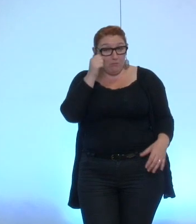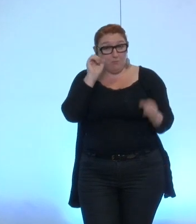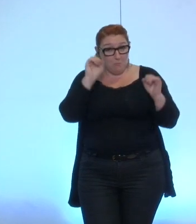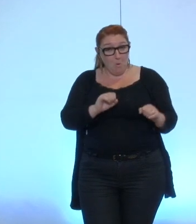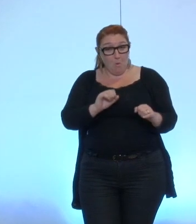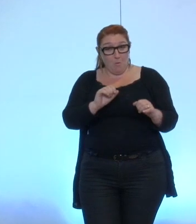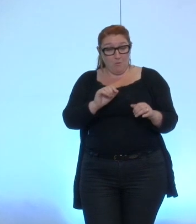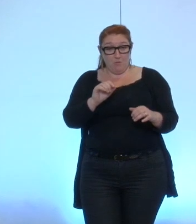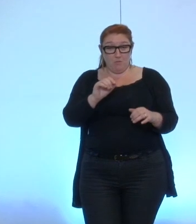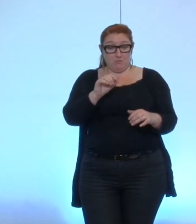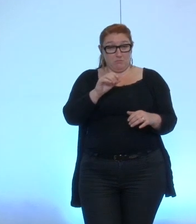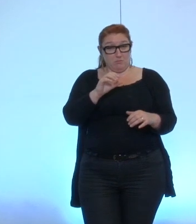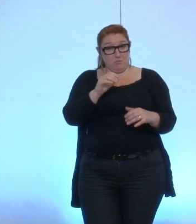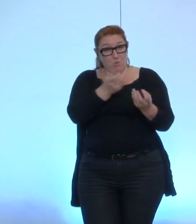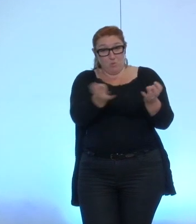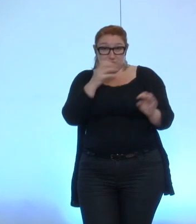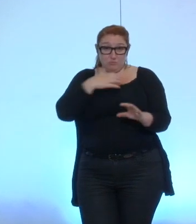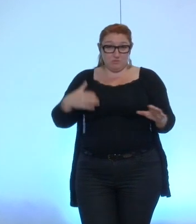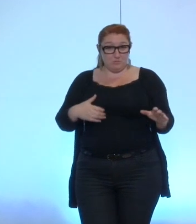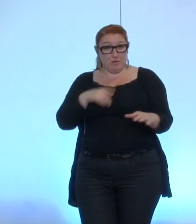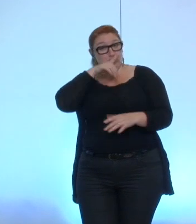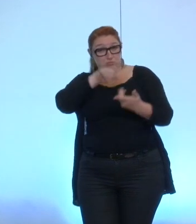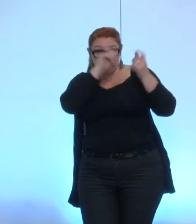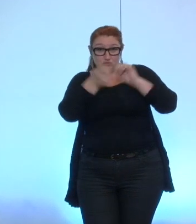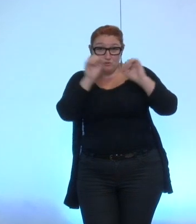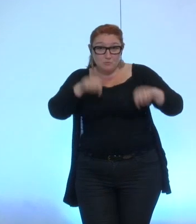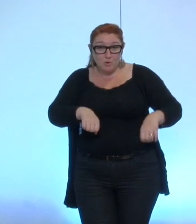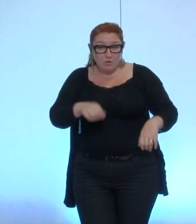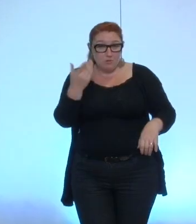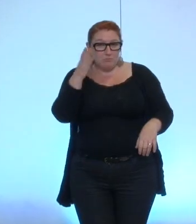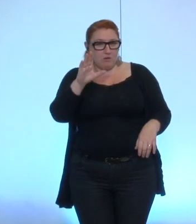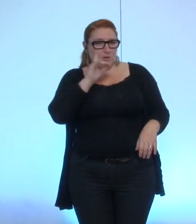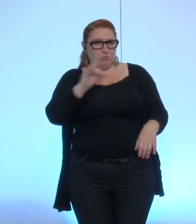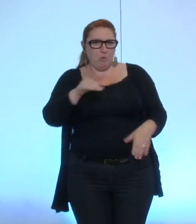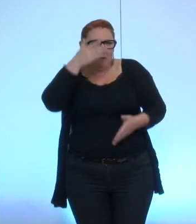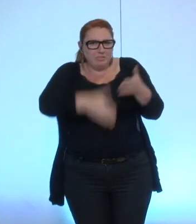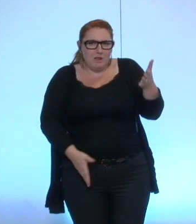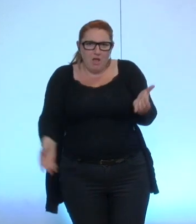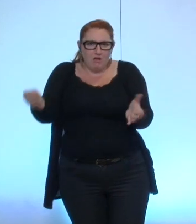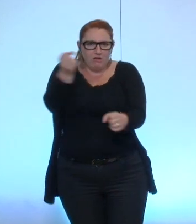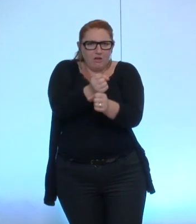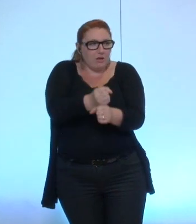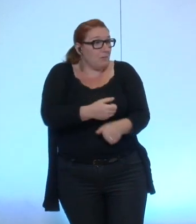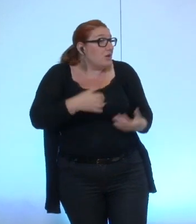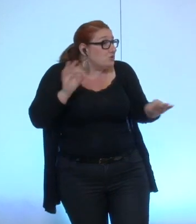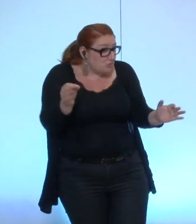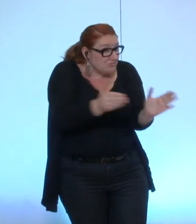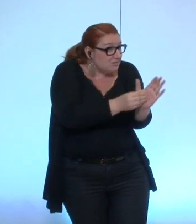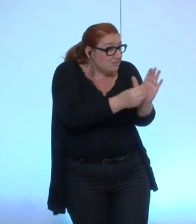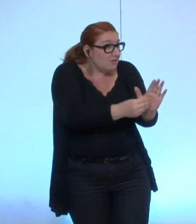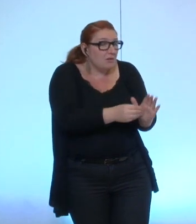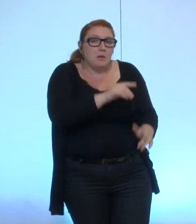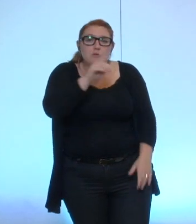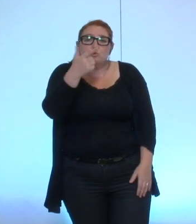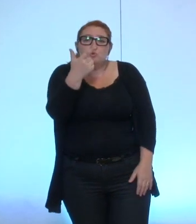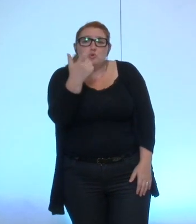pourquoi on ne pose pas un délai non mais un délai en disant deux jours ouvrés un jour ouvrés pas de